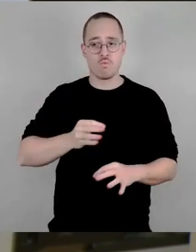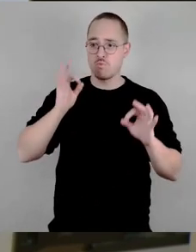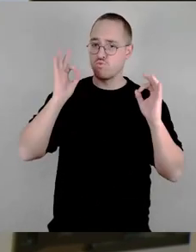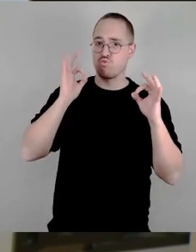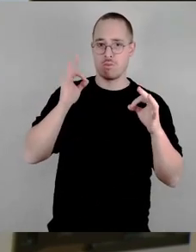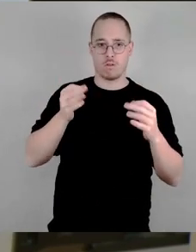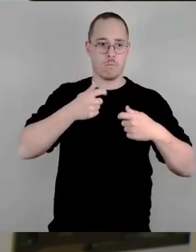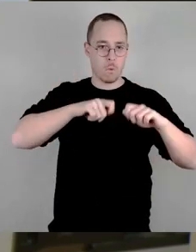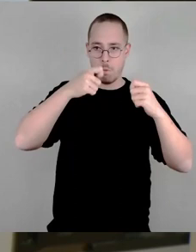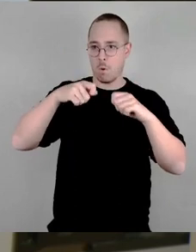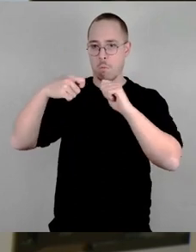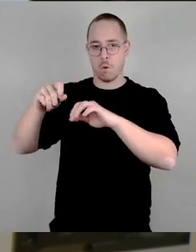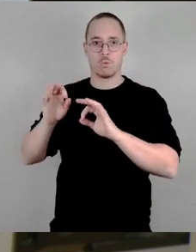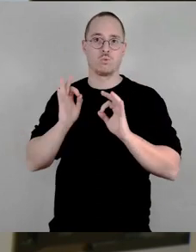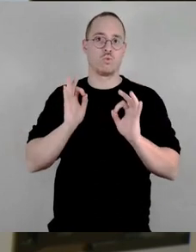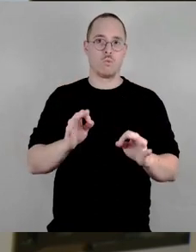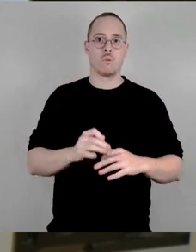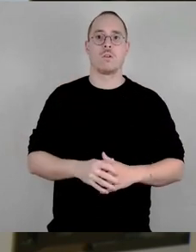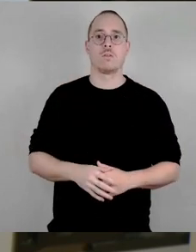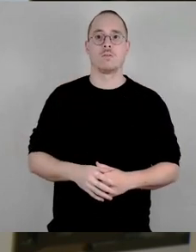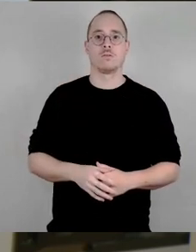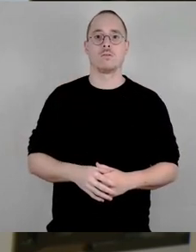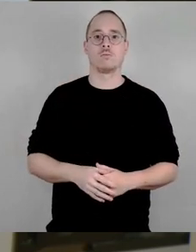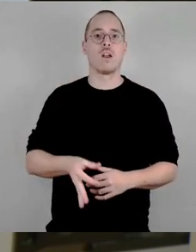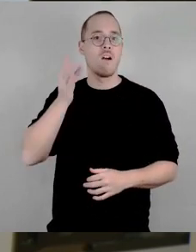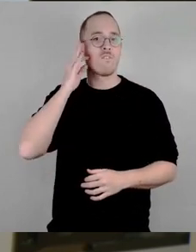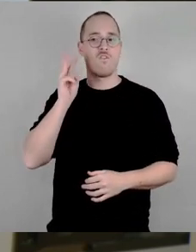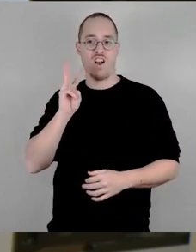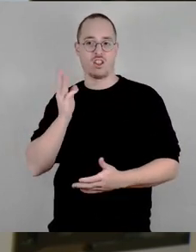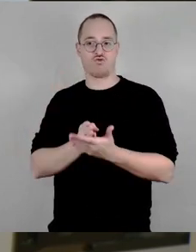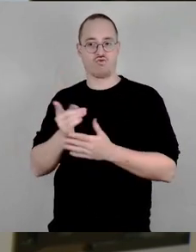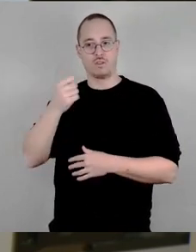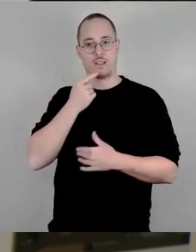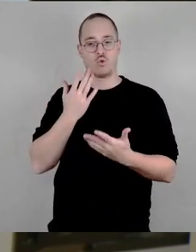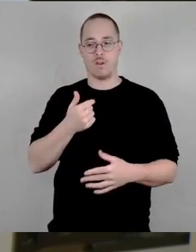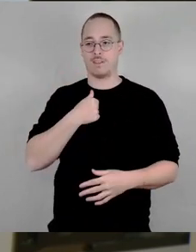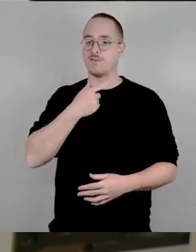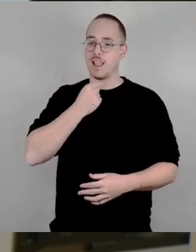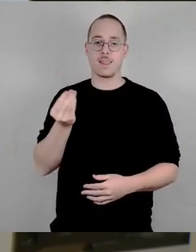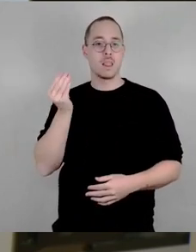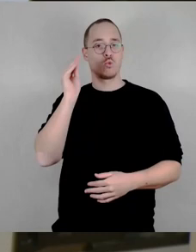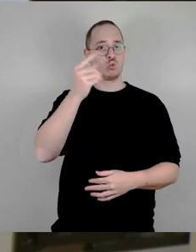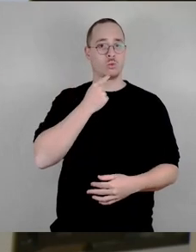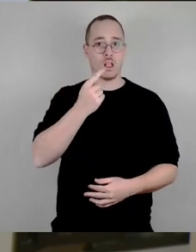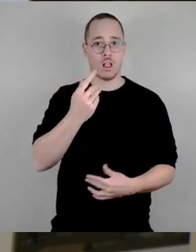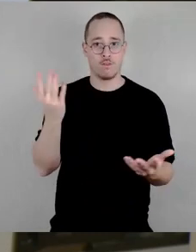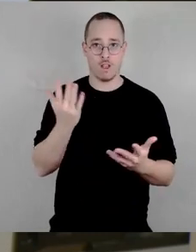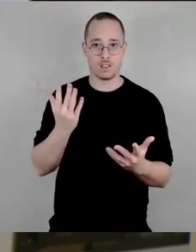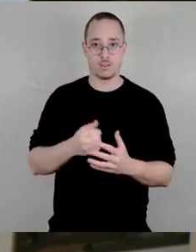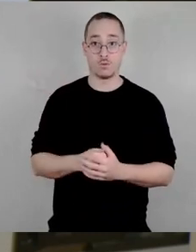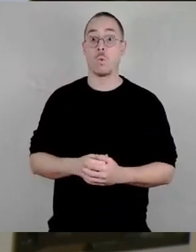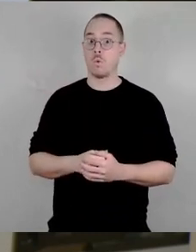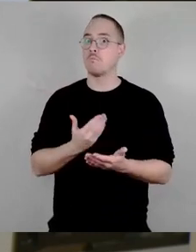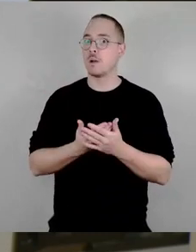aufgezählt hat, würde ich gern dazu fügen Ich glaube, nichts ist so gut ausgelastet wie unsere Sporthallen am Nachmittag,